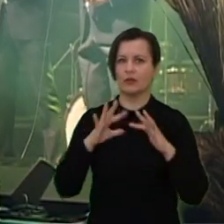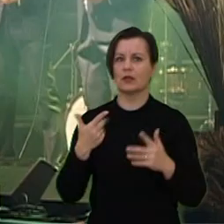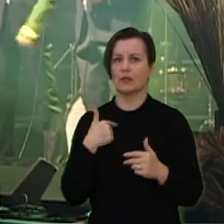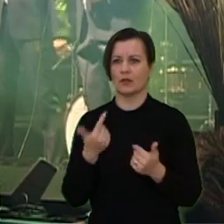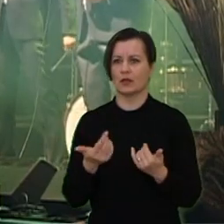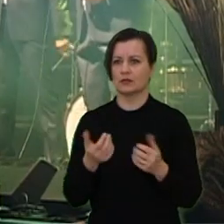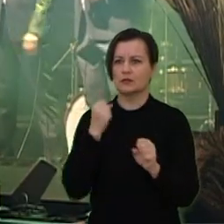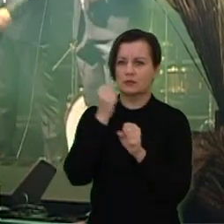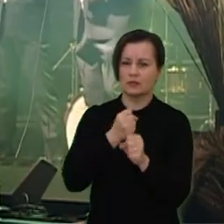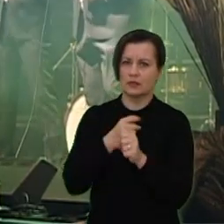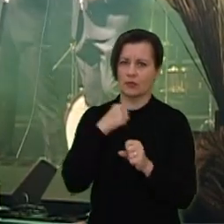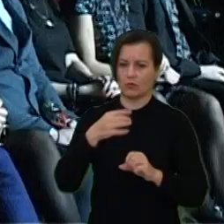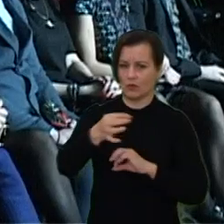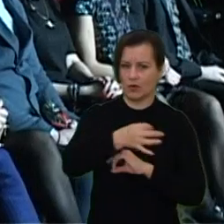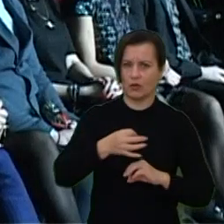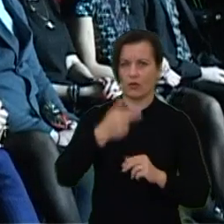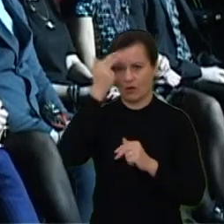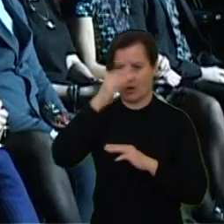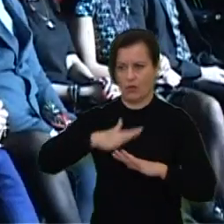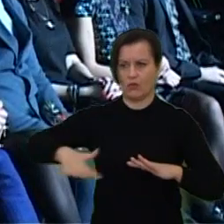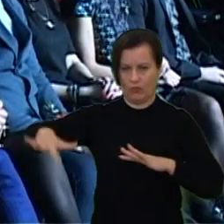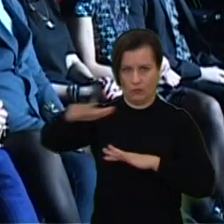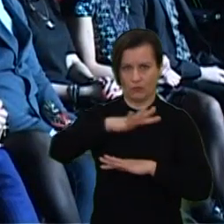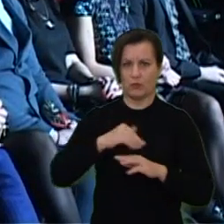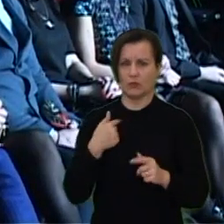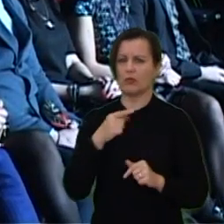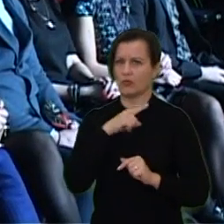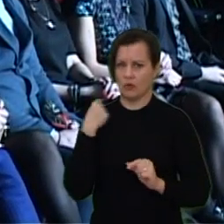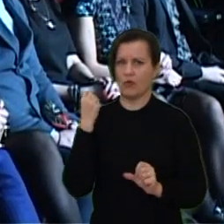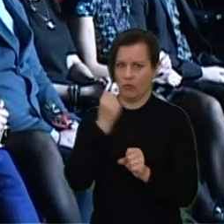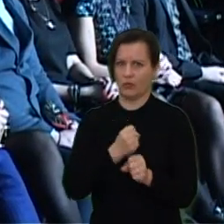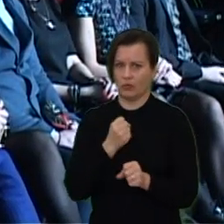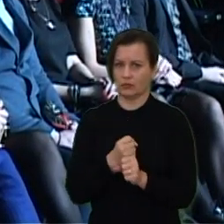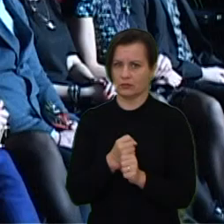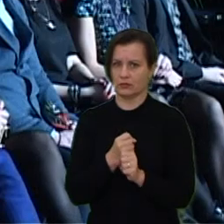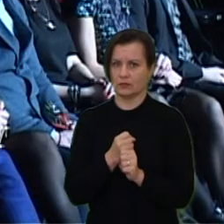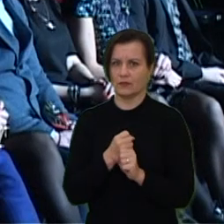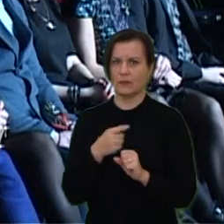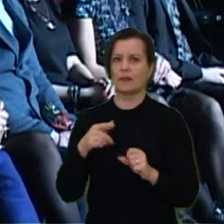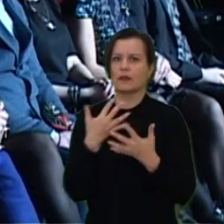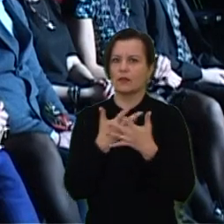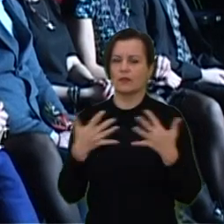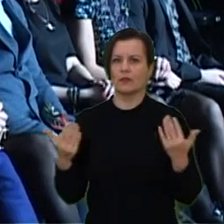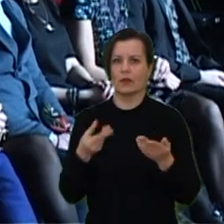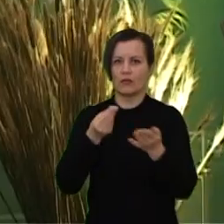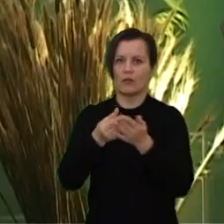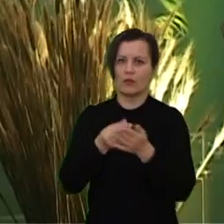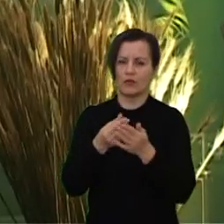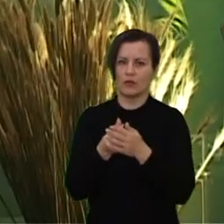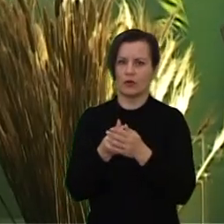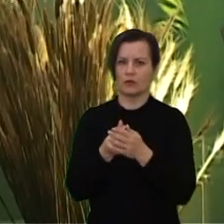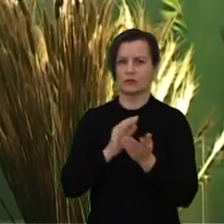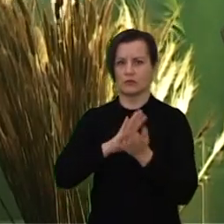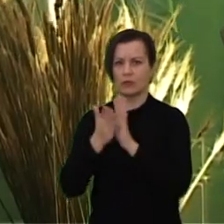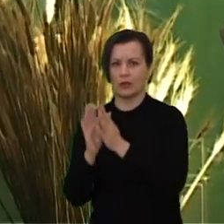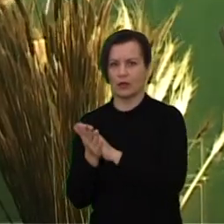tiek rajoną žemės ūkį, tiek Lietuvos mastų tikrai esam daug padarę. Tai nuo visokio mokesčių reformo iki kažkokio